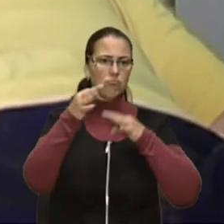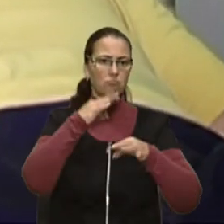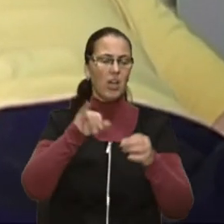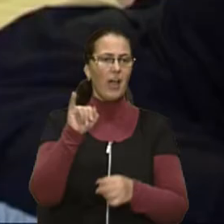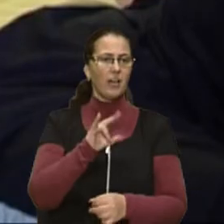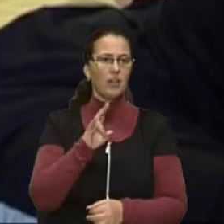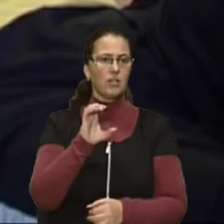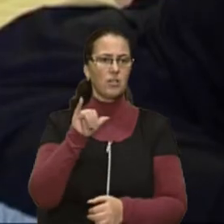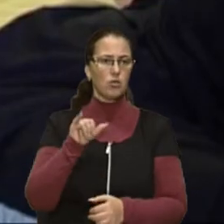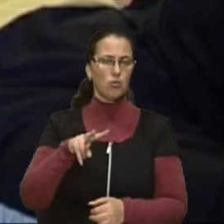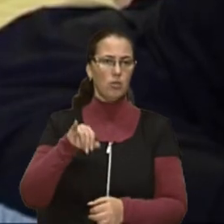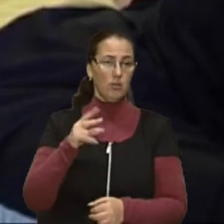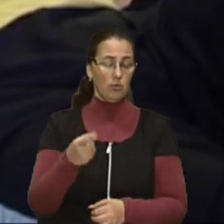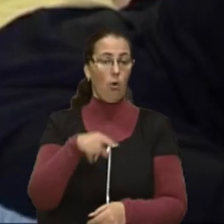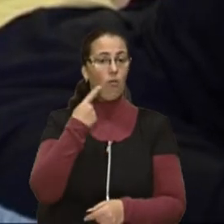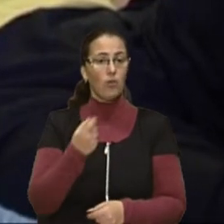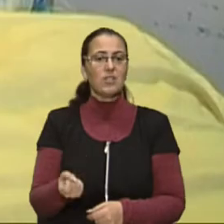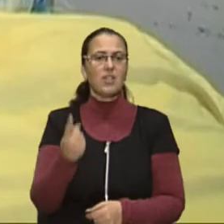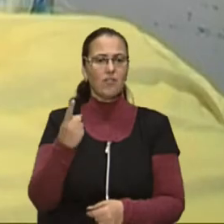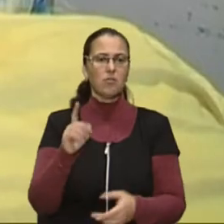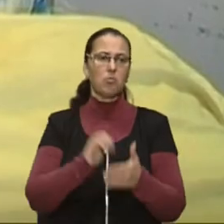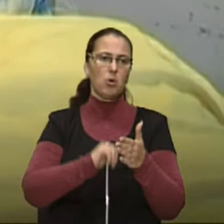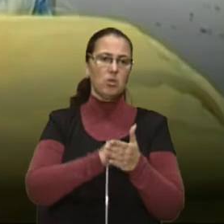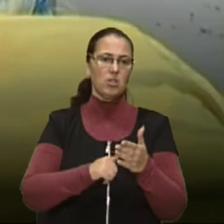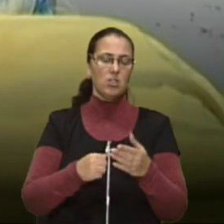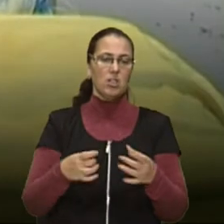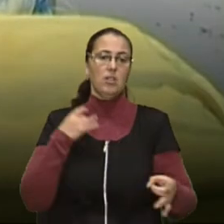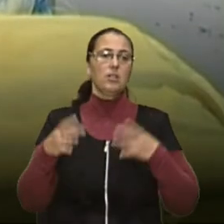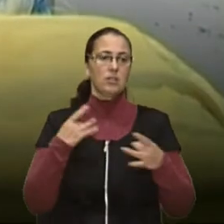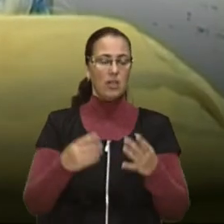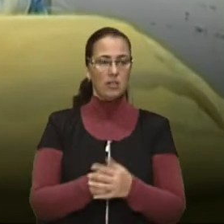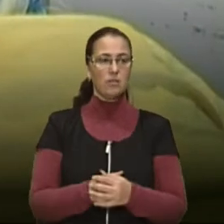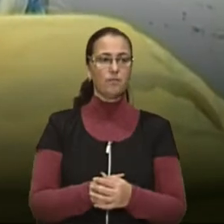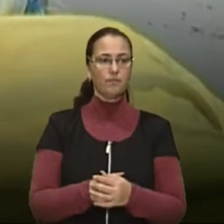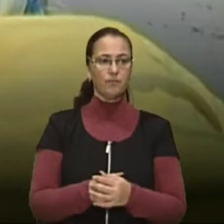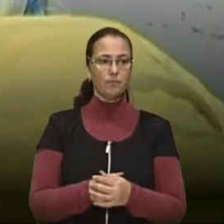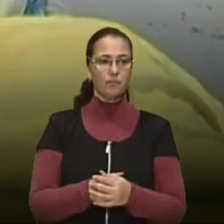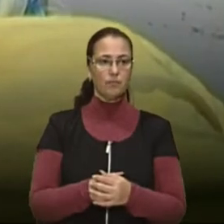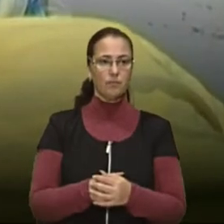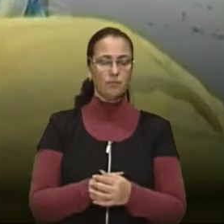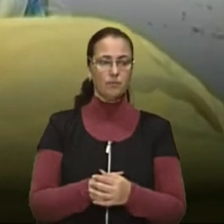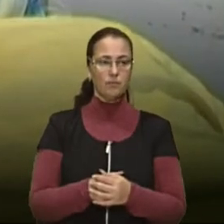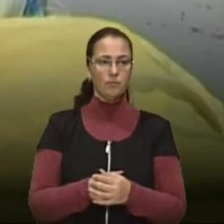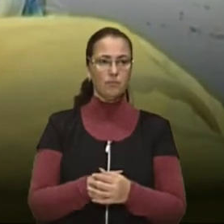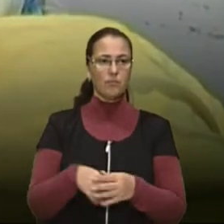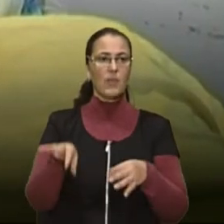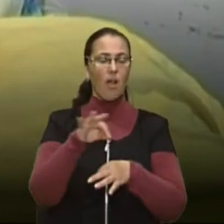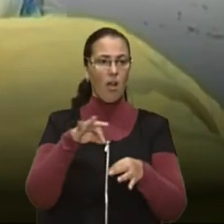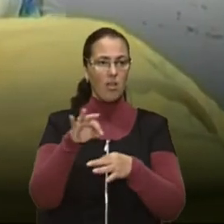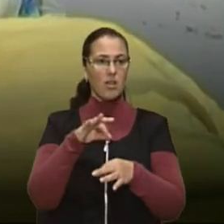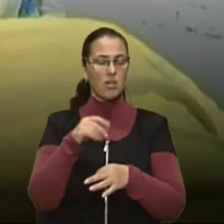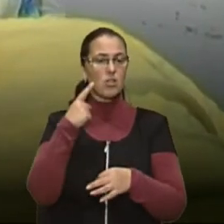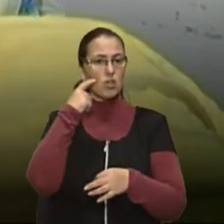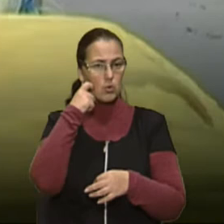Каже, цукровий діабет з'явився через стреси. Дійшло до того, що під дією надлишкового цукру в крові в мене